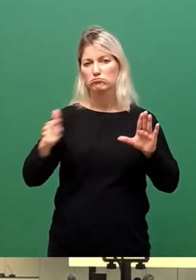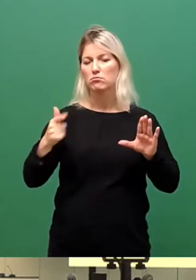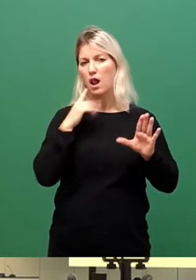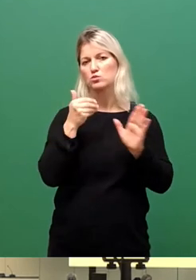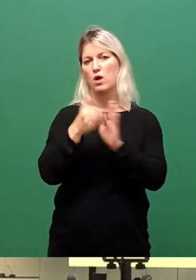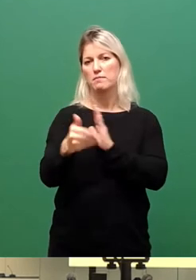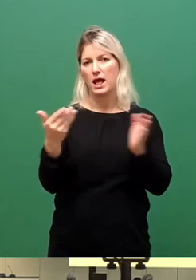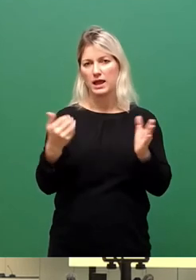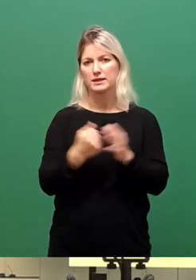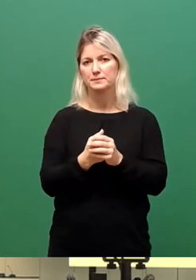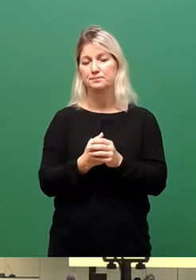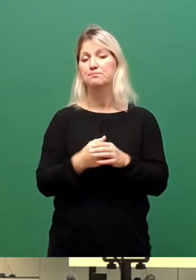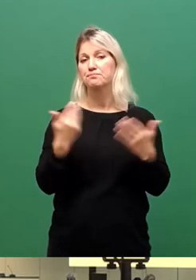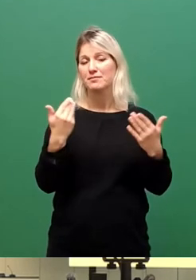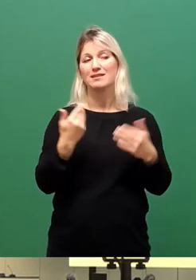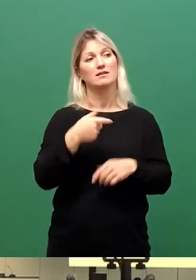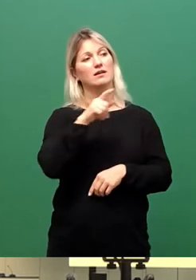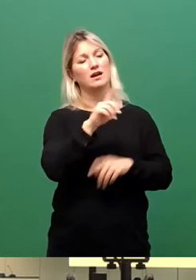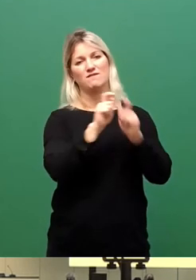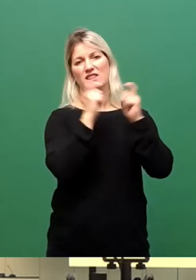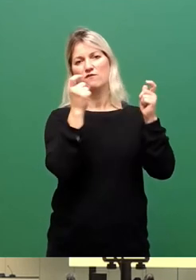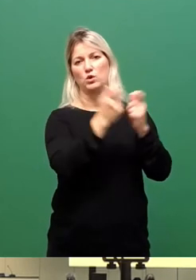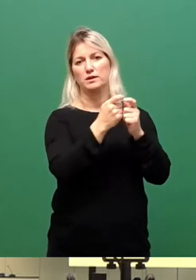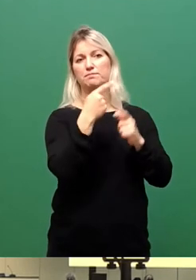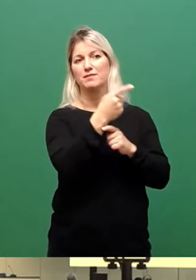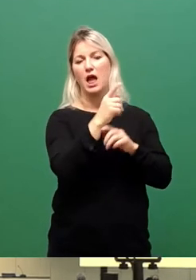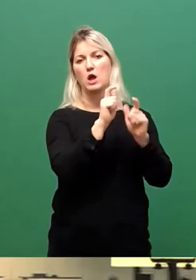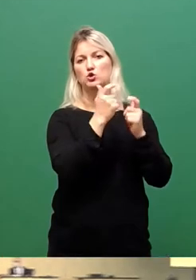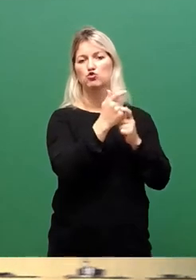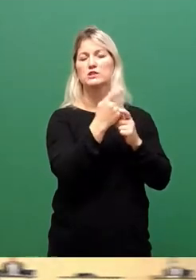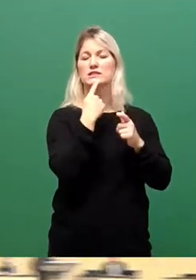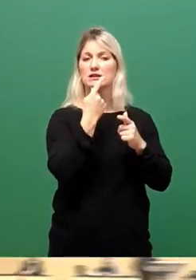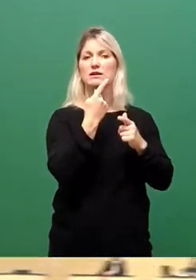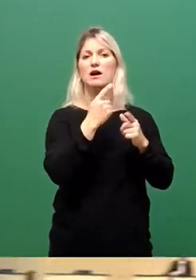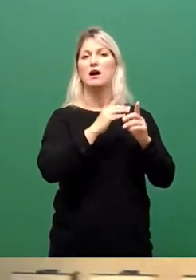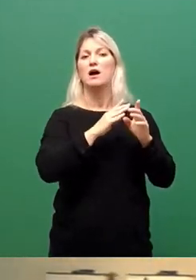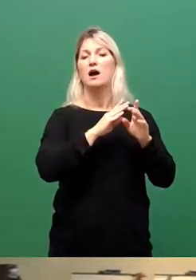Bericht des federführenden Ausschusses zur Abstimmung gerufen und bitte um das Handzeichen, wenn Sie diesem zustimmen.